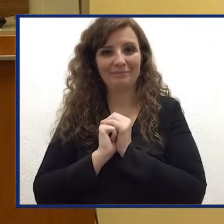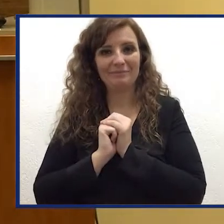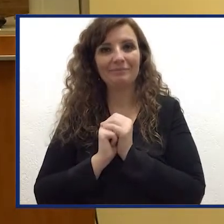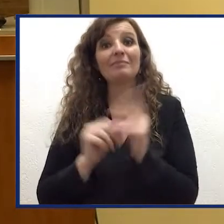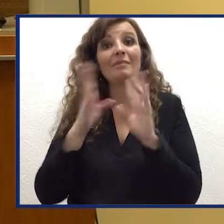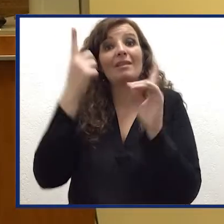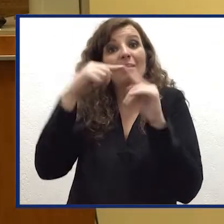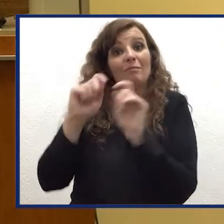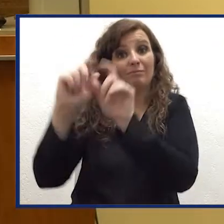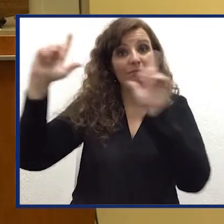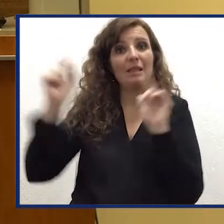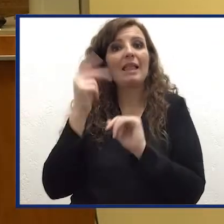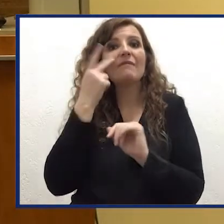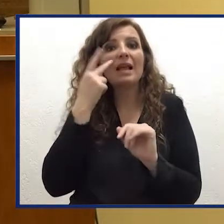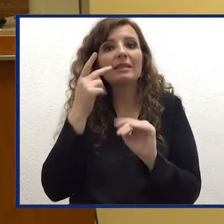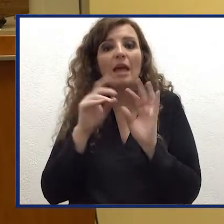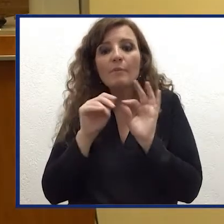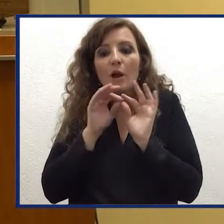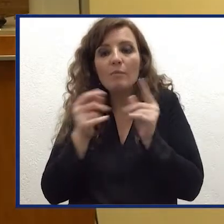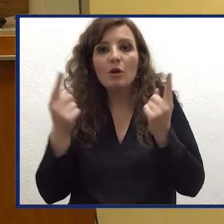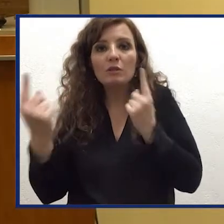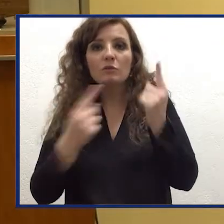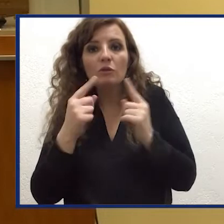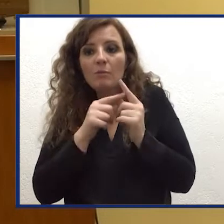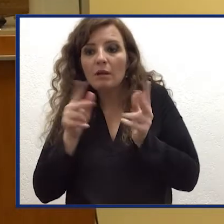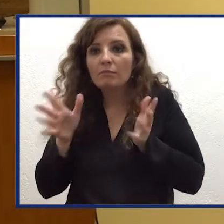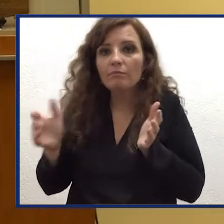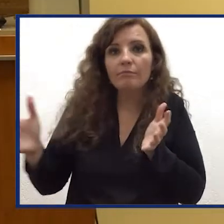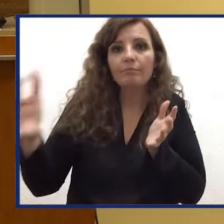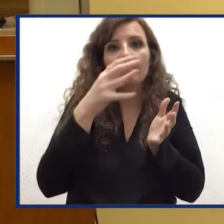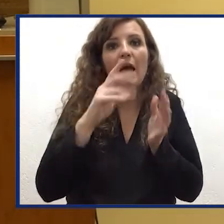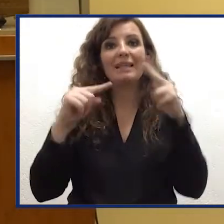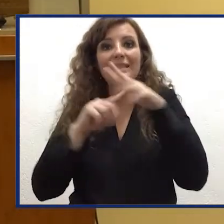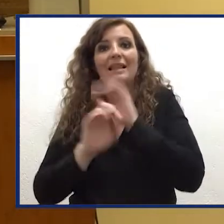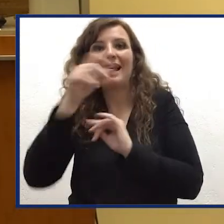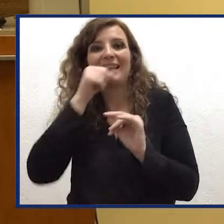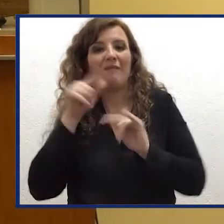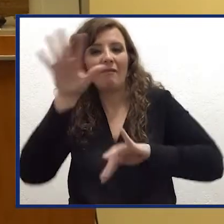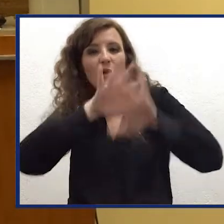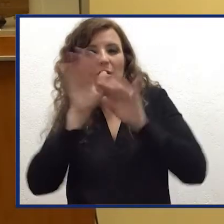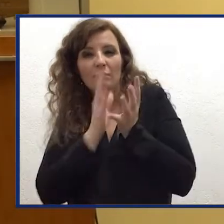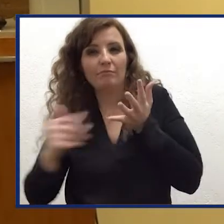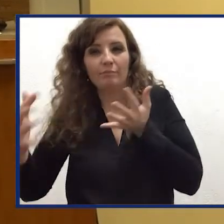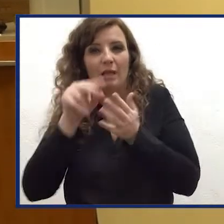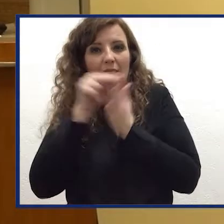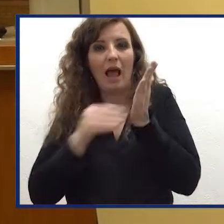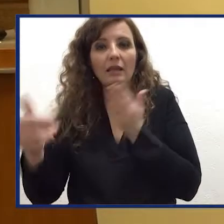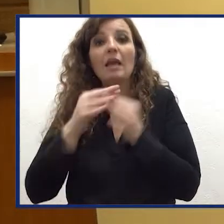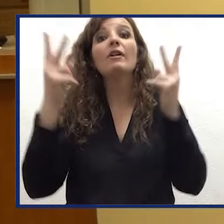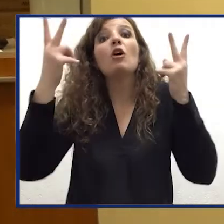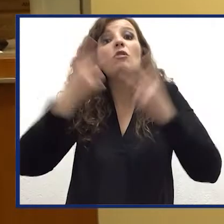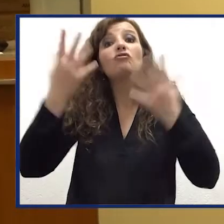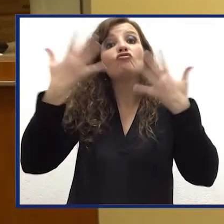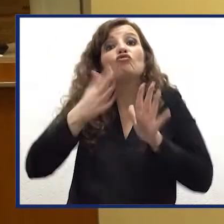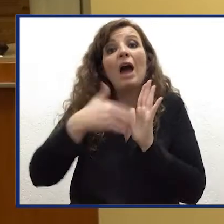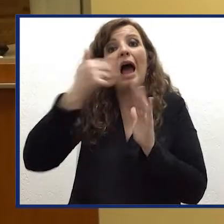viene mostrata quella che è la stazione di acquisizione di dati satellitari. Già dalla metà degli